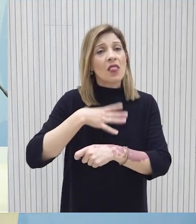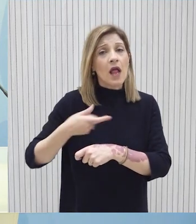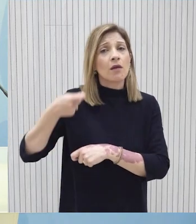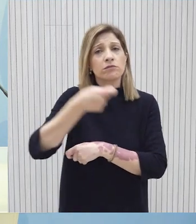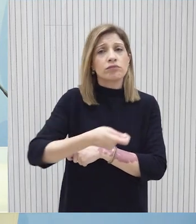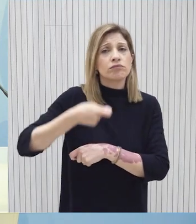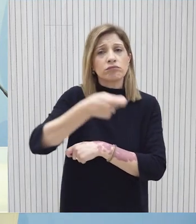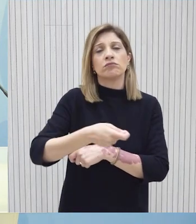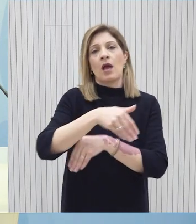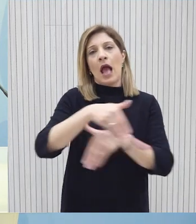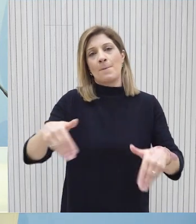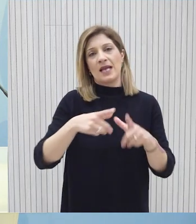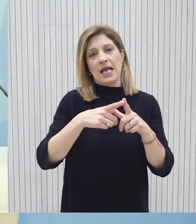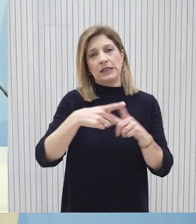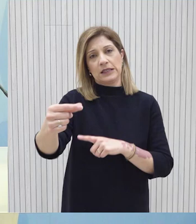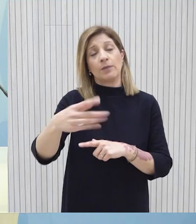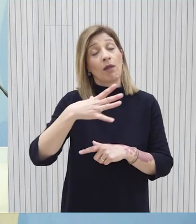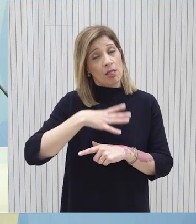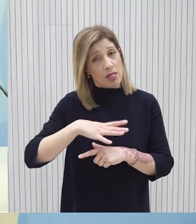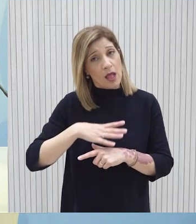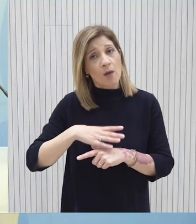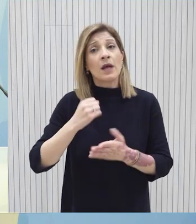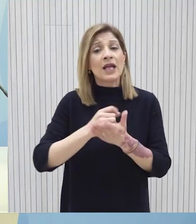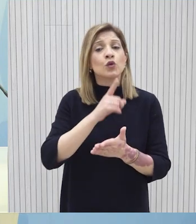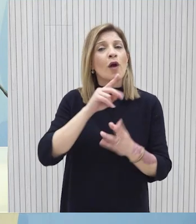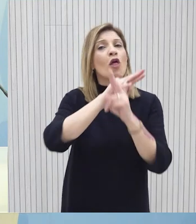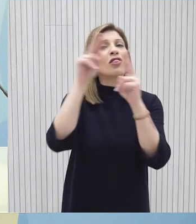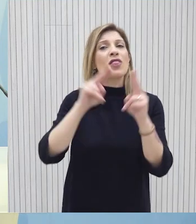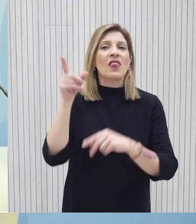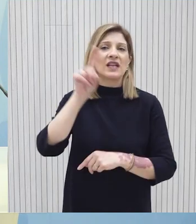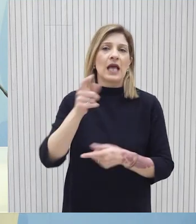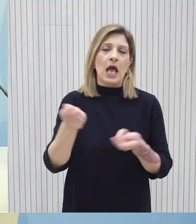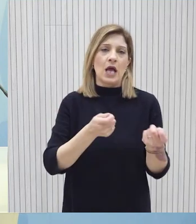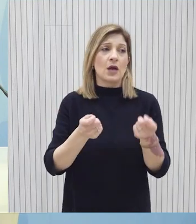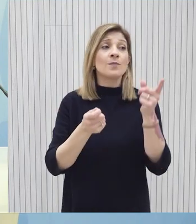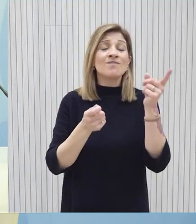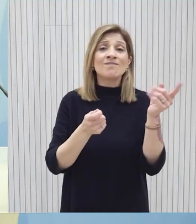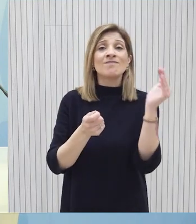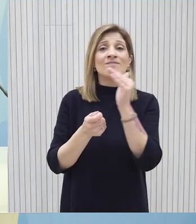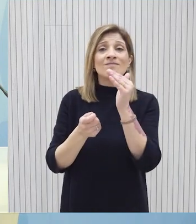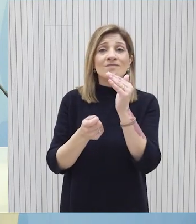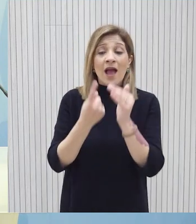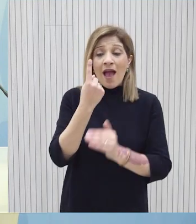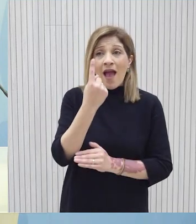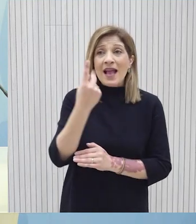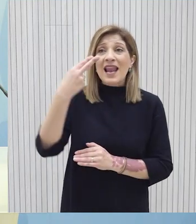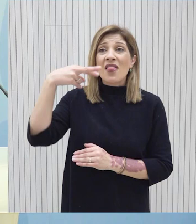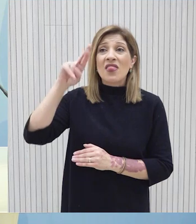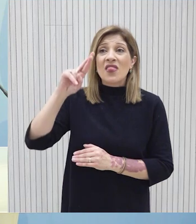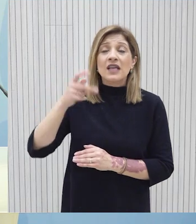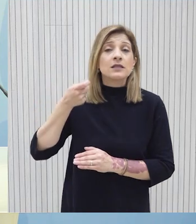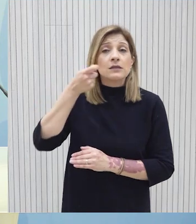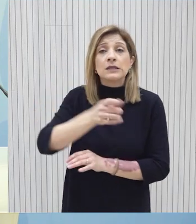αμυντική θωράγηση της χώρας μας σύμφωνα και με διεθνή πρότυπα άλλων οργανισμών Είναι όμως αυτό το ένα δις που έμεινε ανεπέντητο αμυντικής